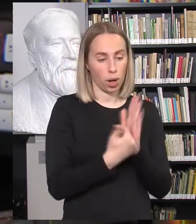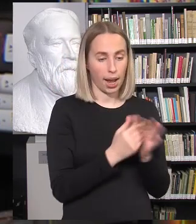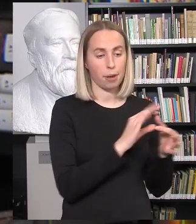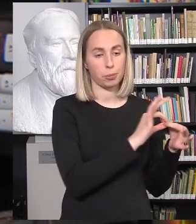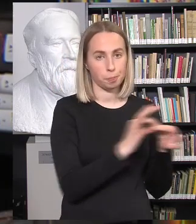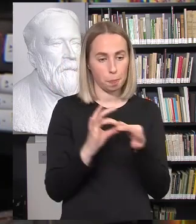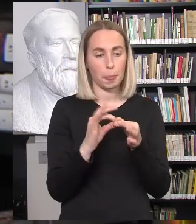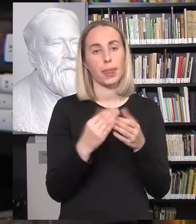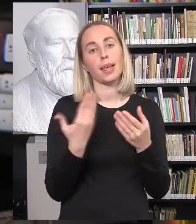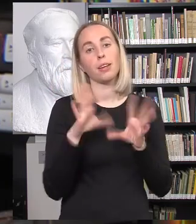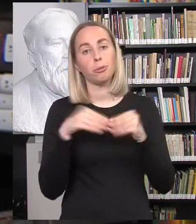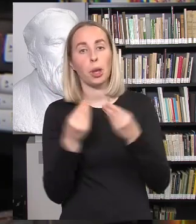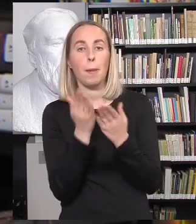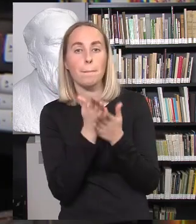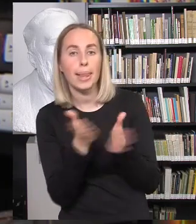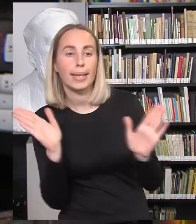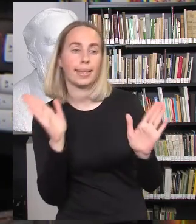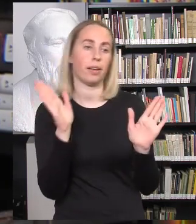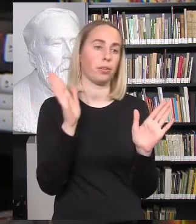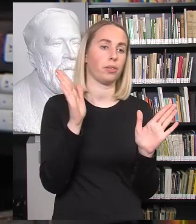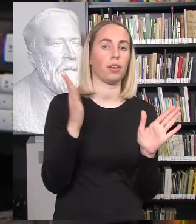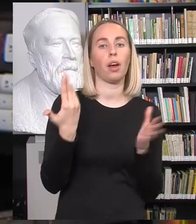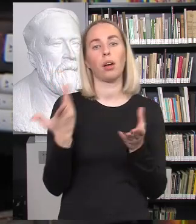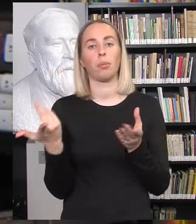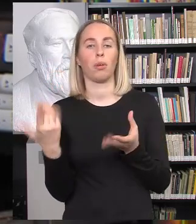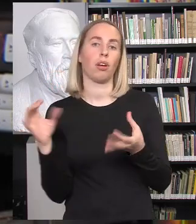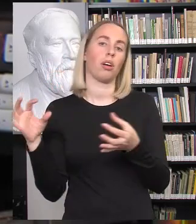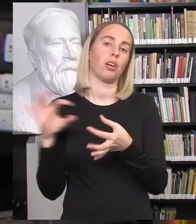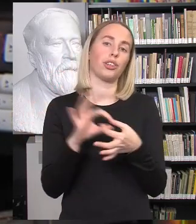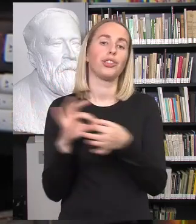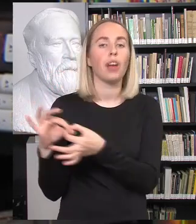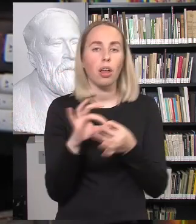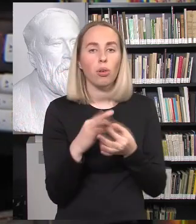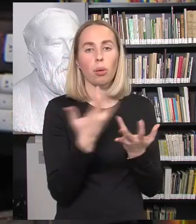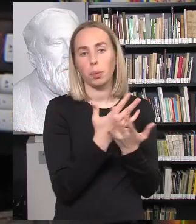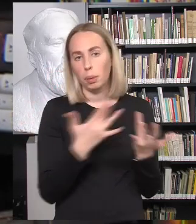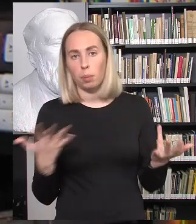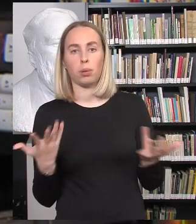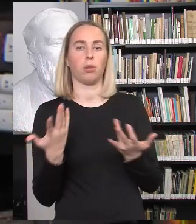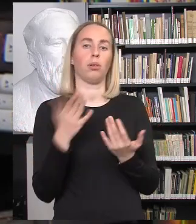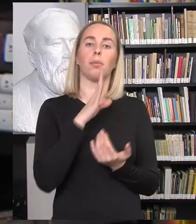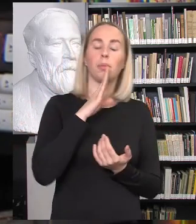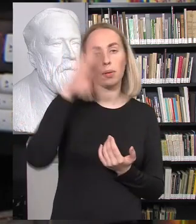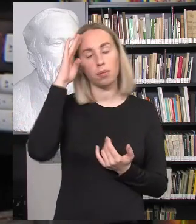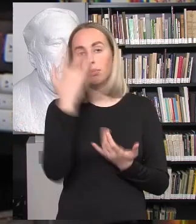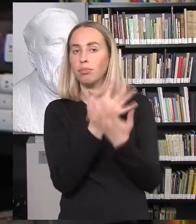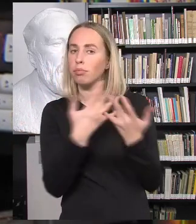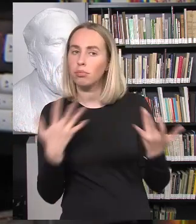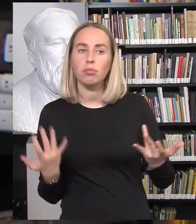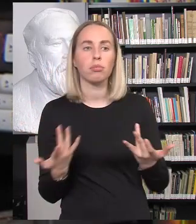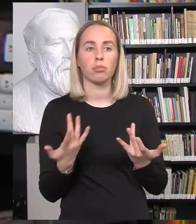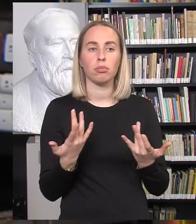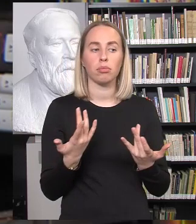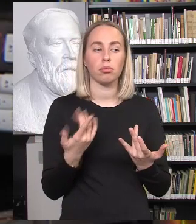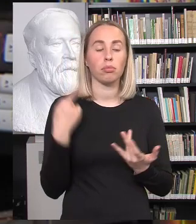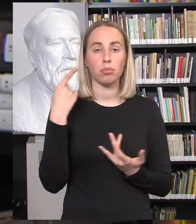platesnį šeimos sampratą, apie santykių įvairovę, apie elitinės tapatybės ir raiškos įvairovę, tada vėl kyla klausimas, ar ne